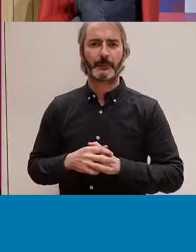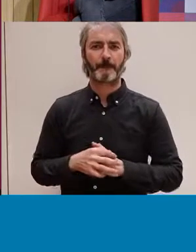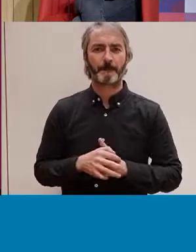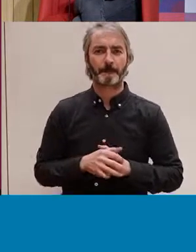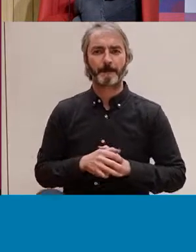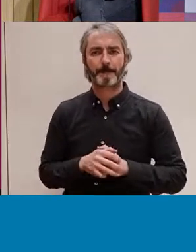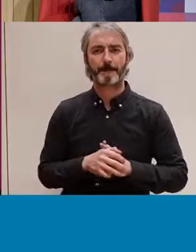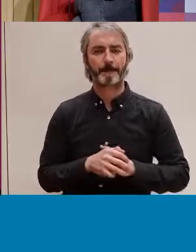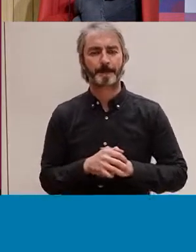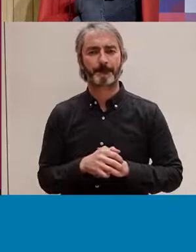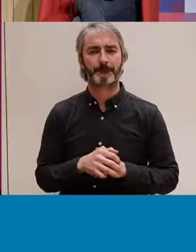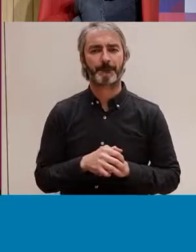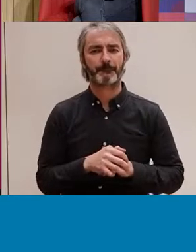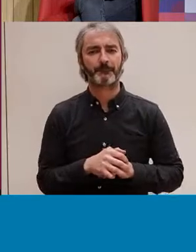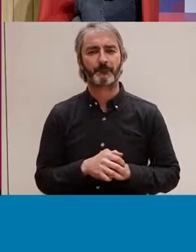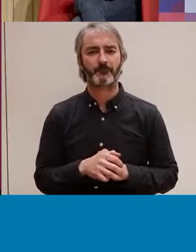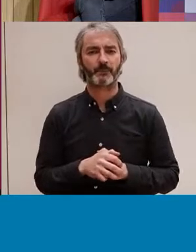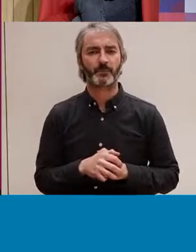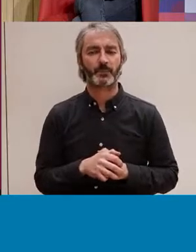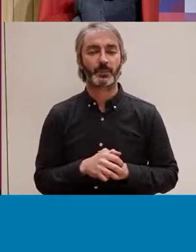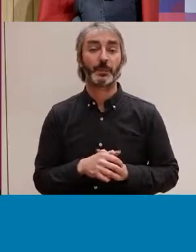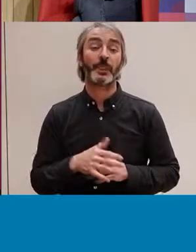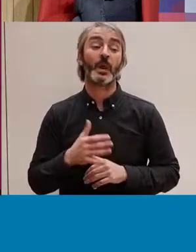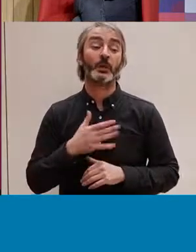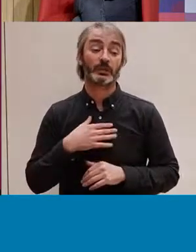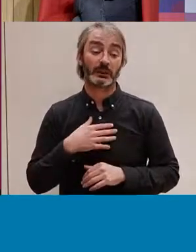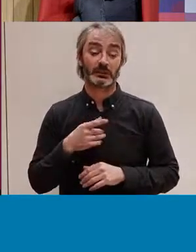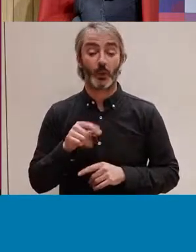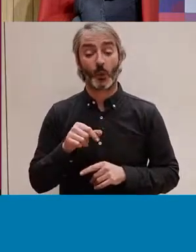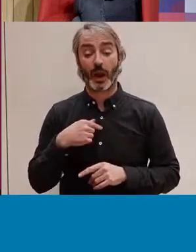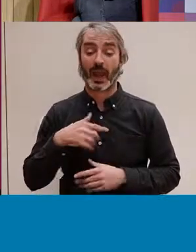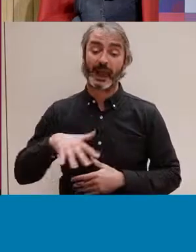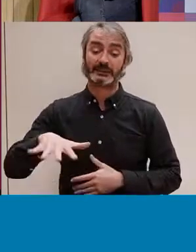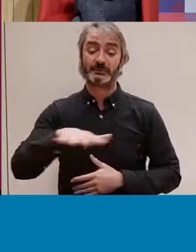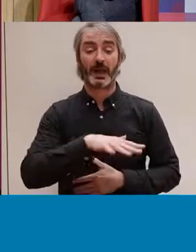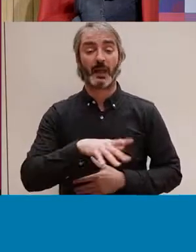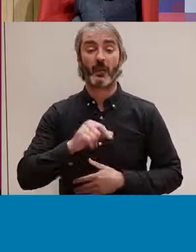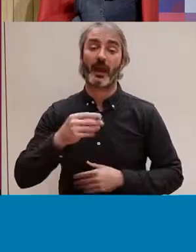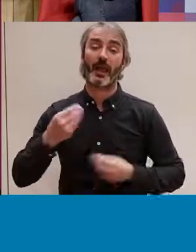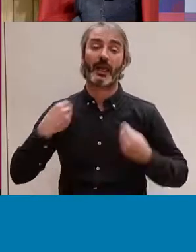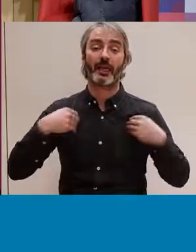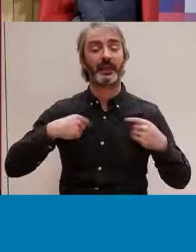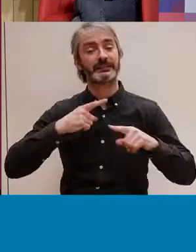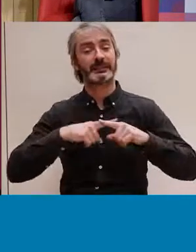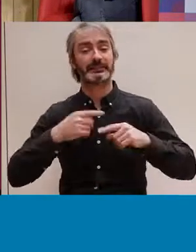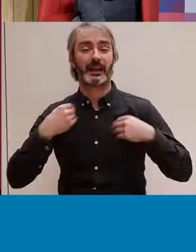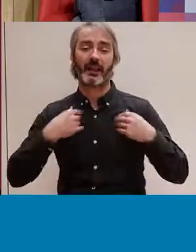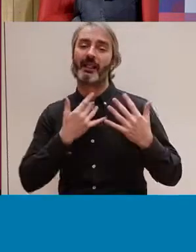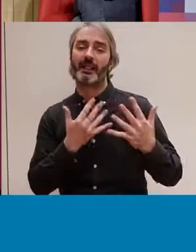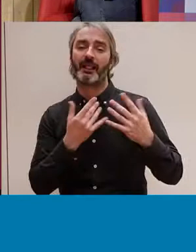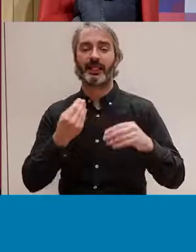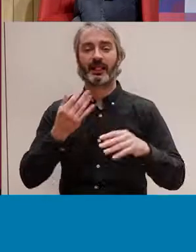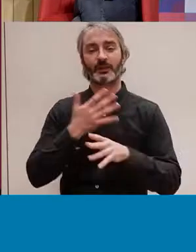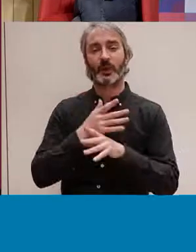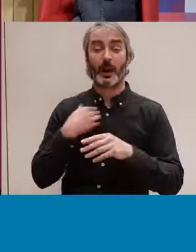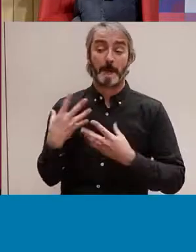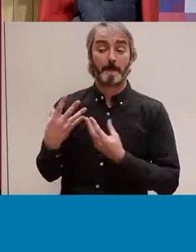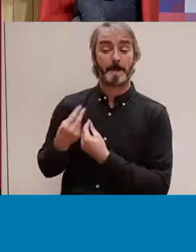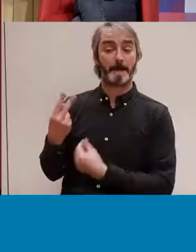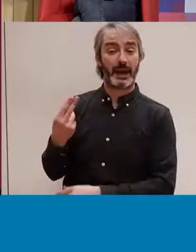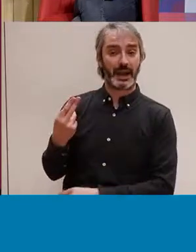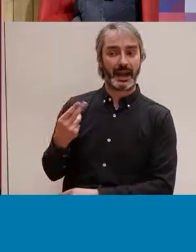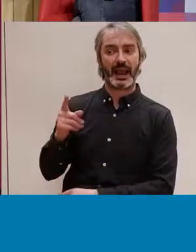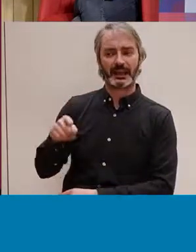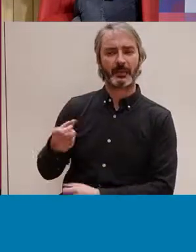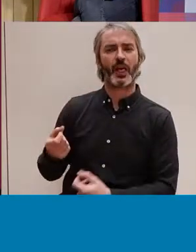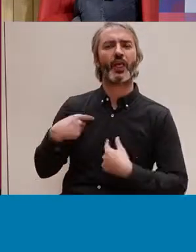és un joc que podem fer servir en el nostre espai com a eròtic, Que podem compartir amb les nostres parelles sexuals, també és una eina